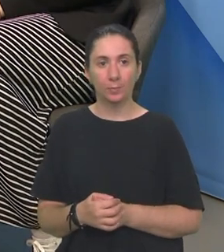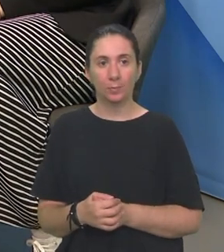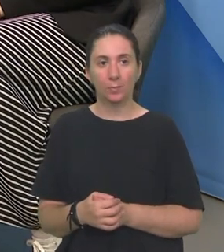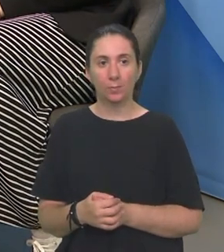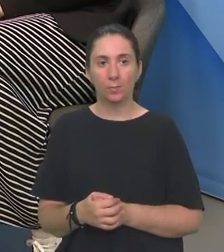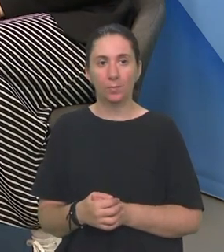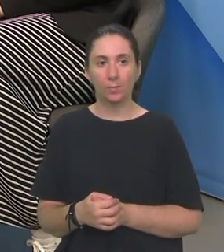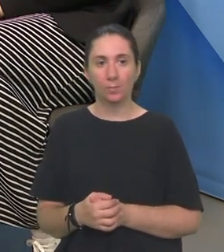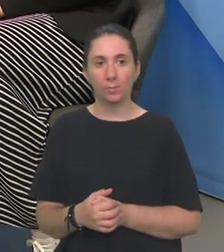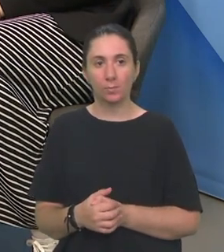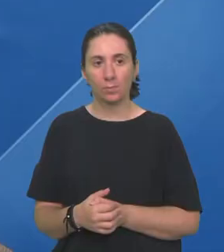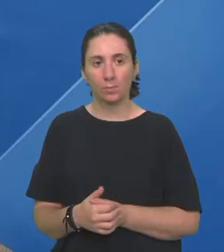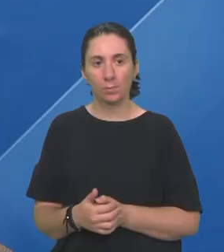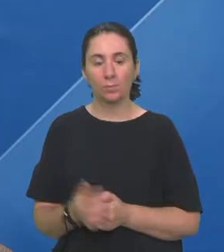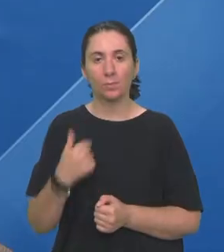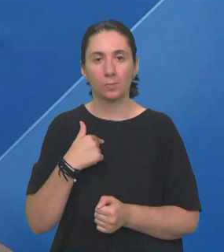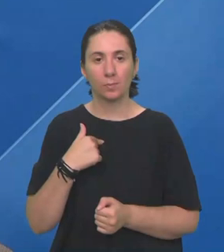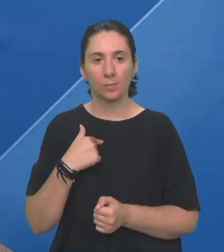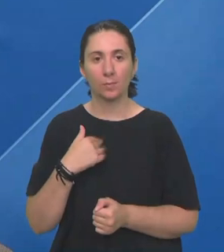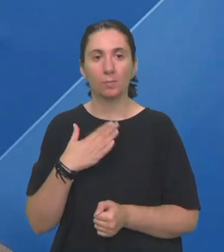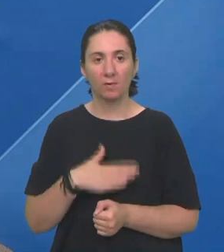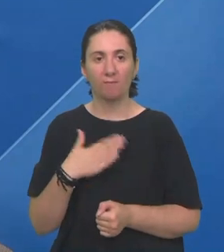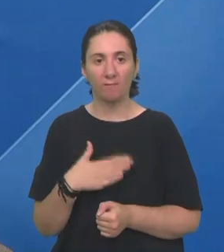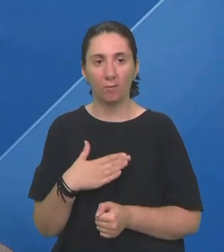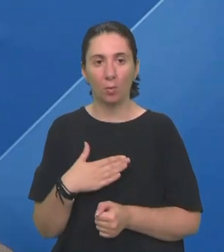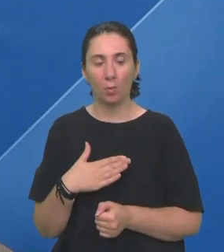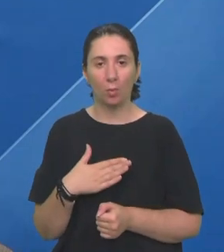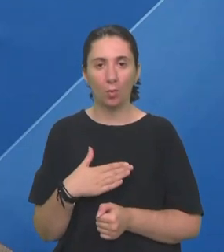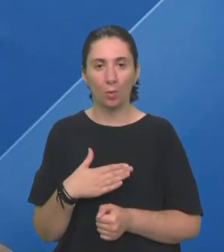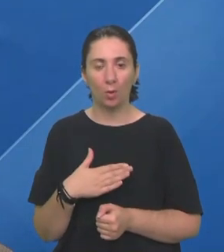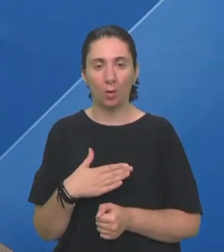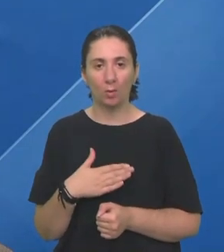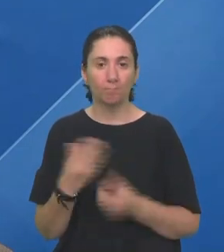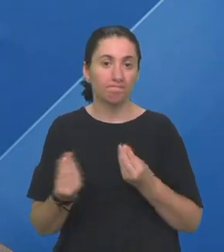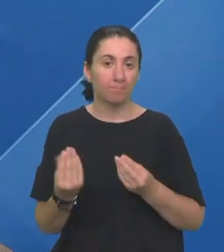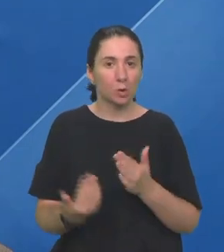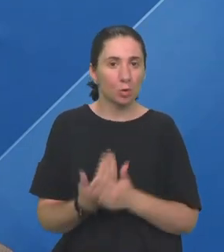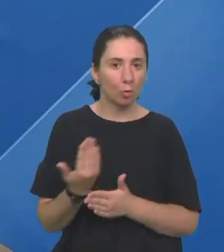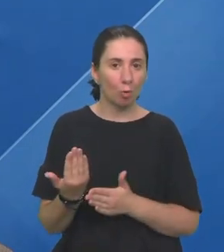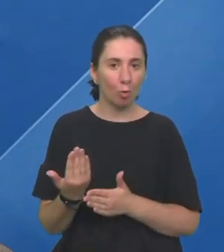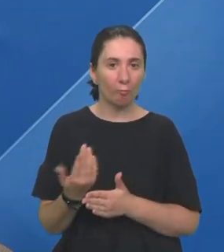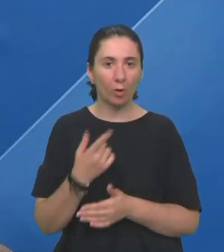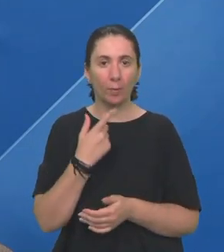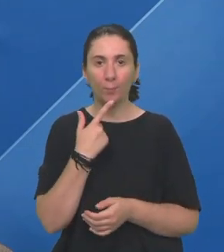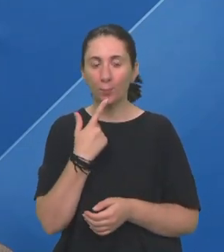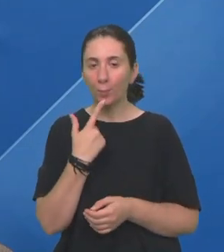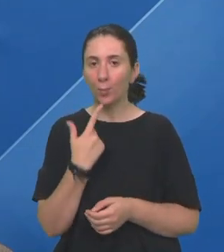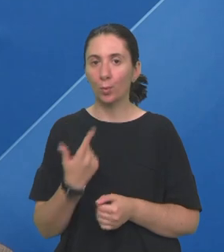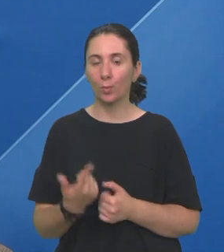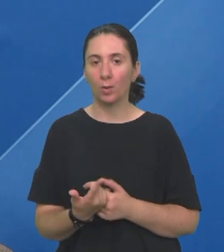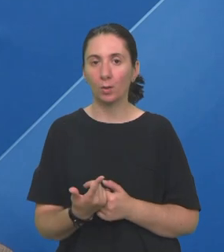Ja bih voljela nešto novo isprobati